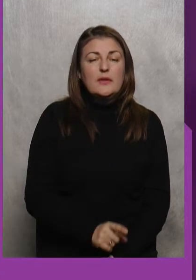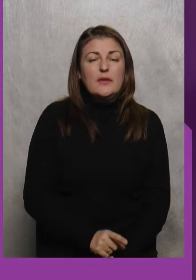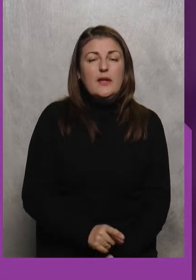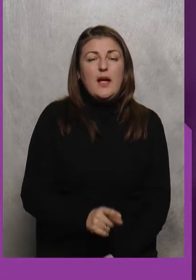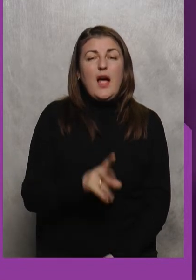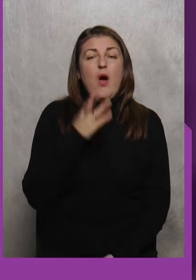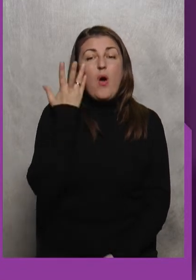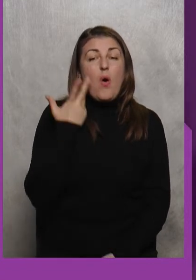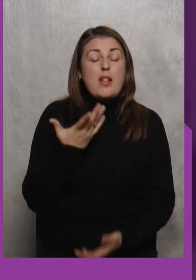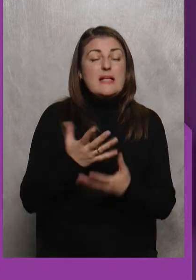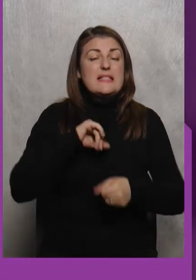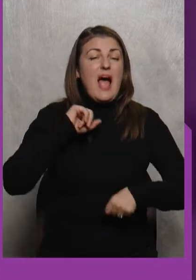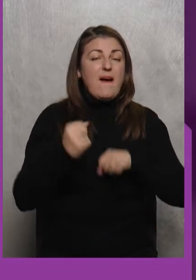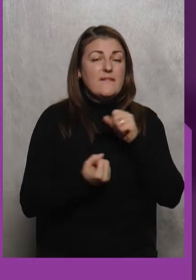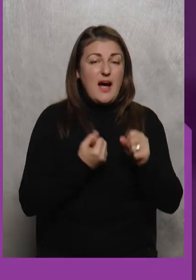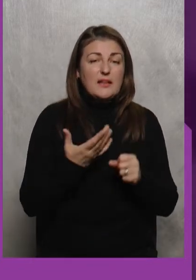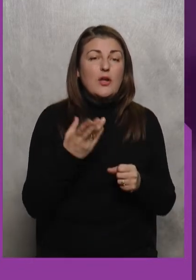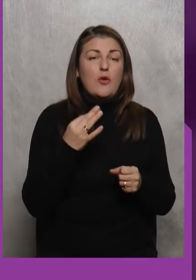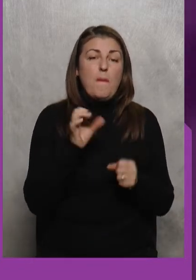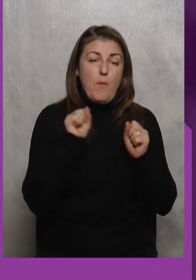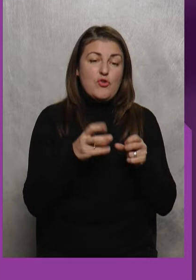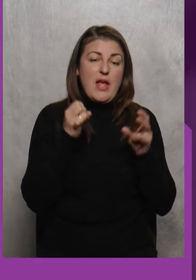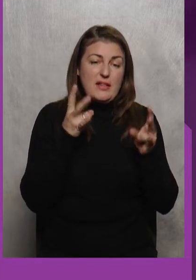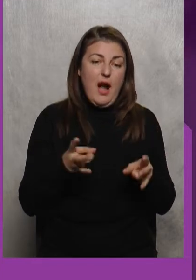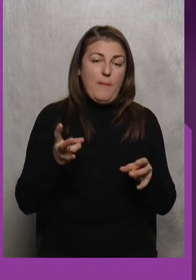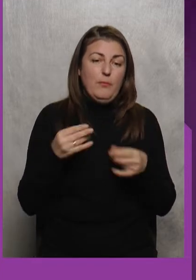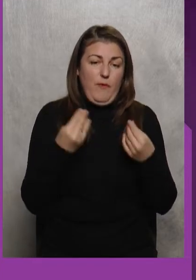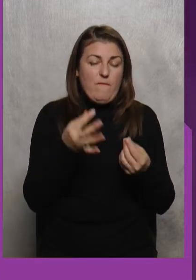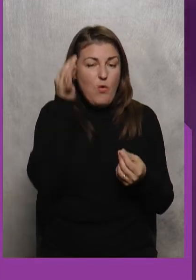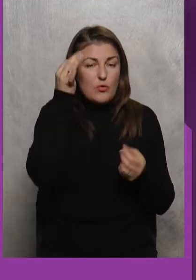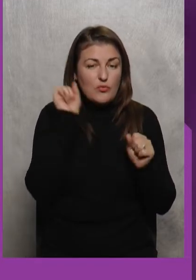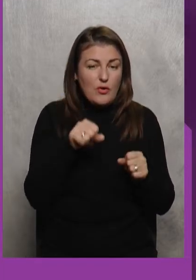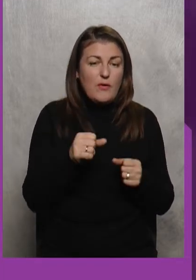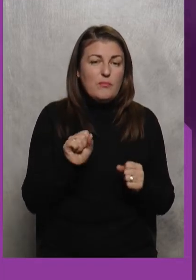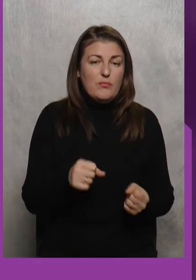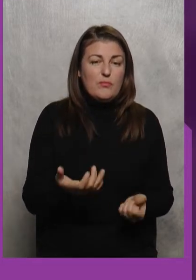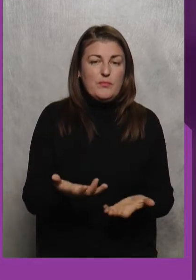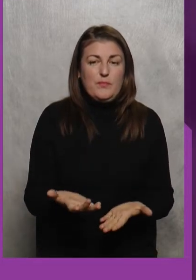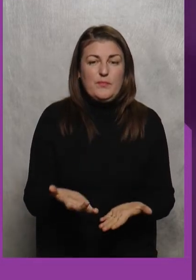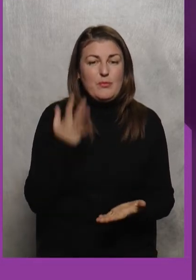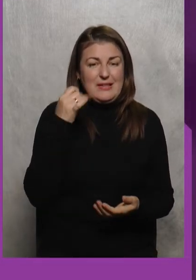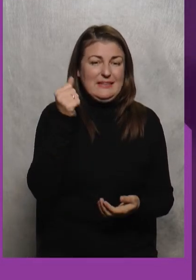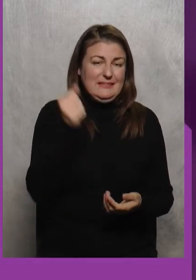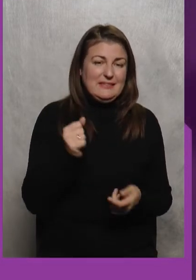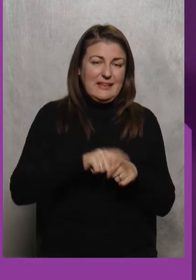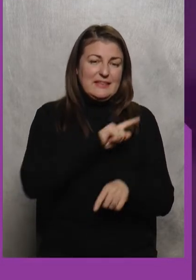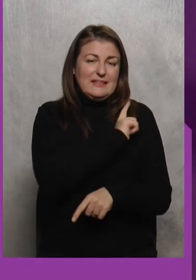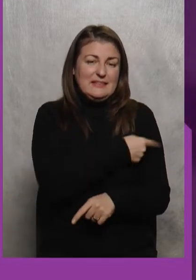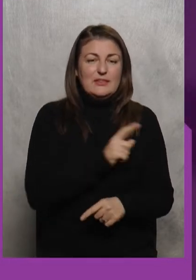Коли беруть захват То Могуть і травму провести Її волоси Воно вже може Смикнути так сильно